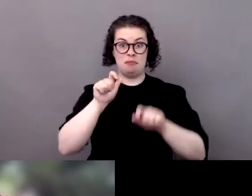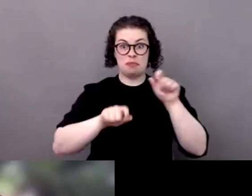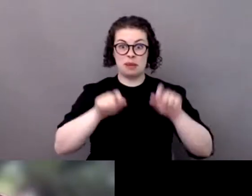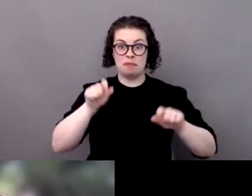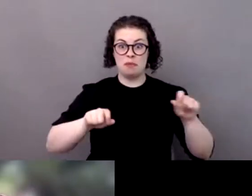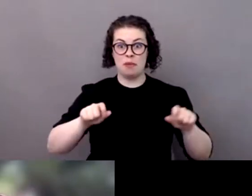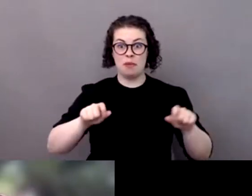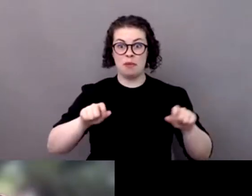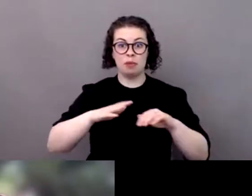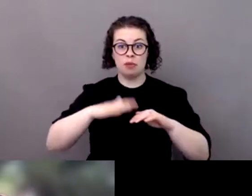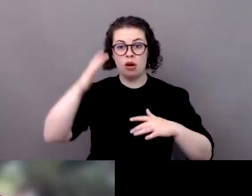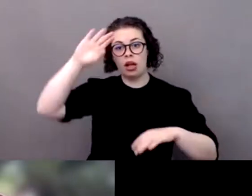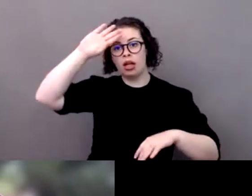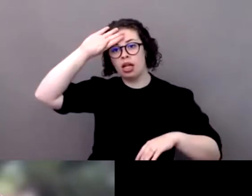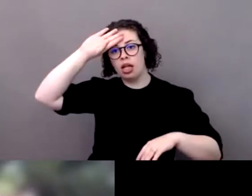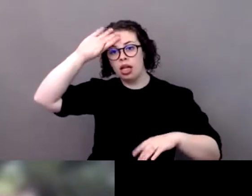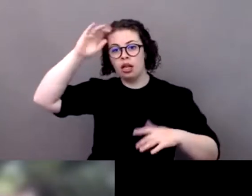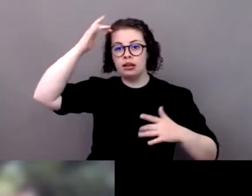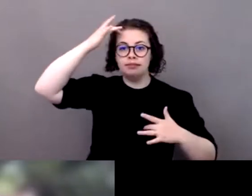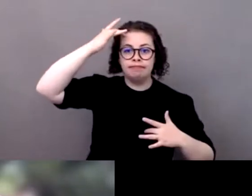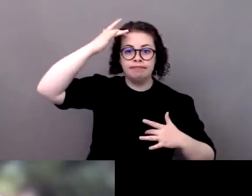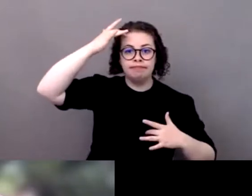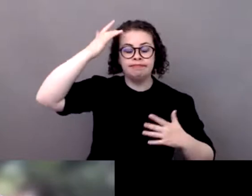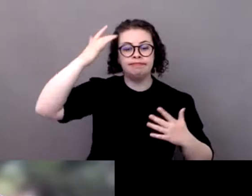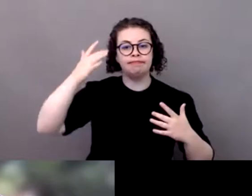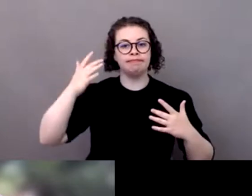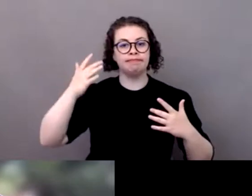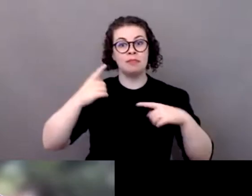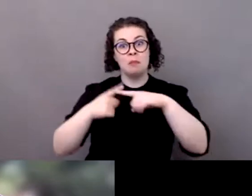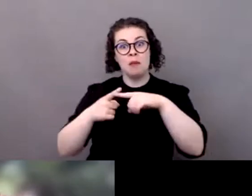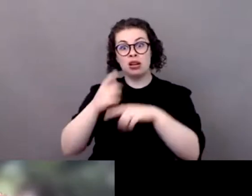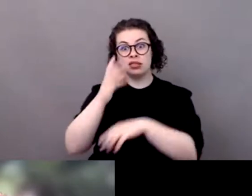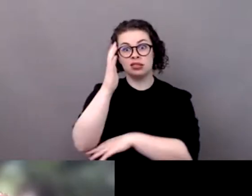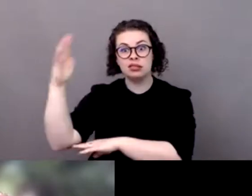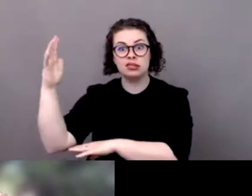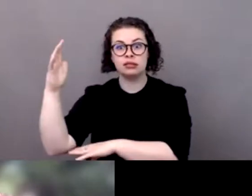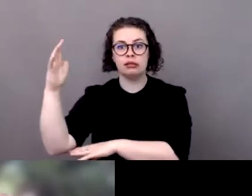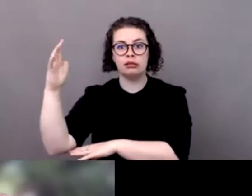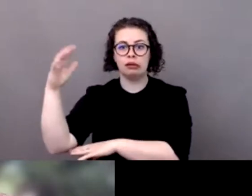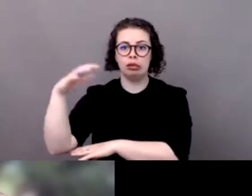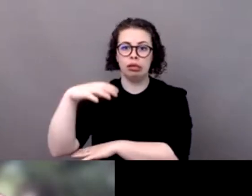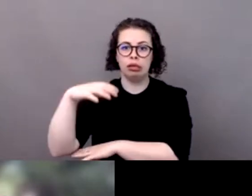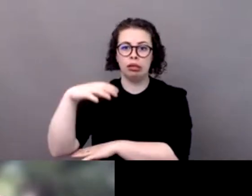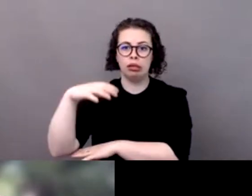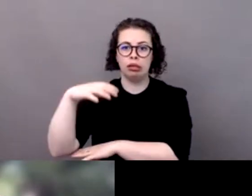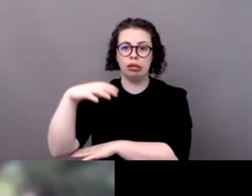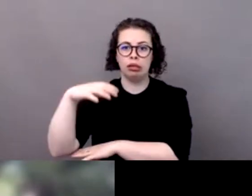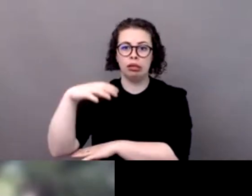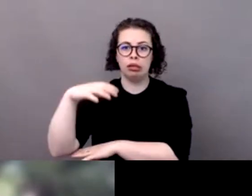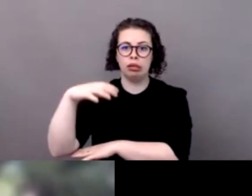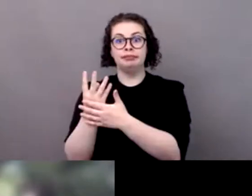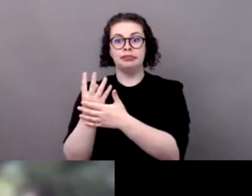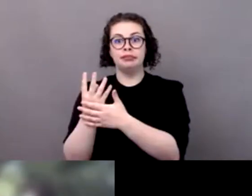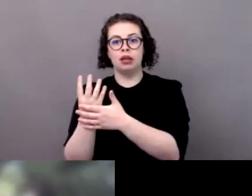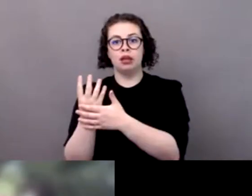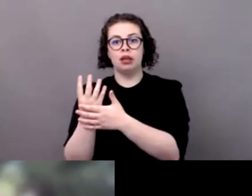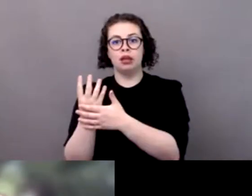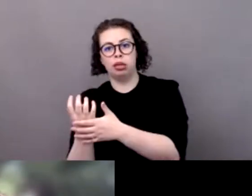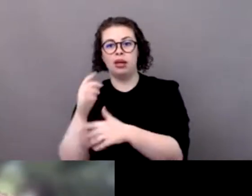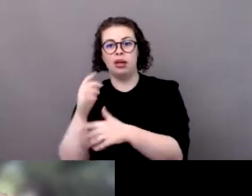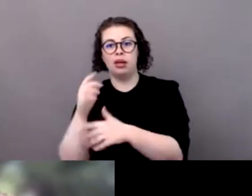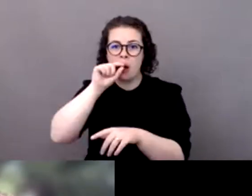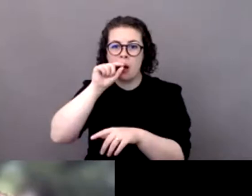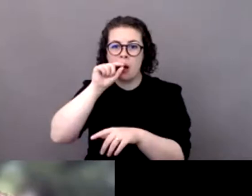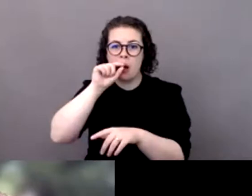il faut le faire 50% des zoonoses sont dues à la grande partie à la perte de biodiversité donc c'est des conséquences